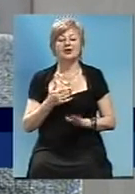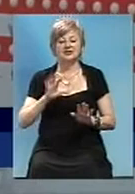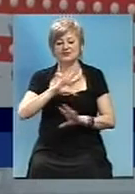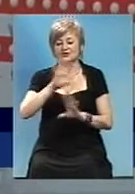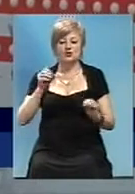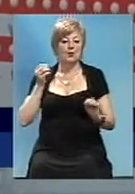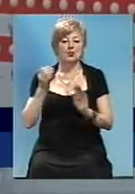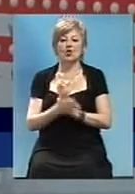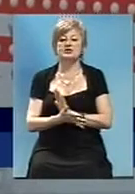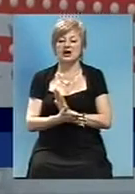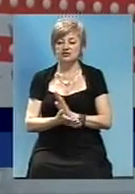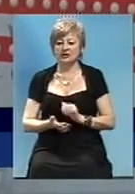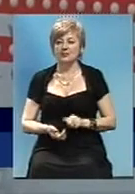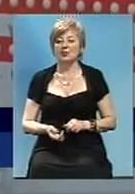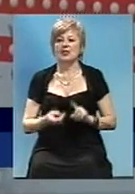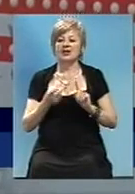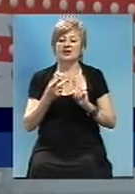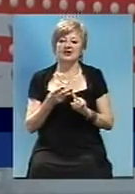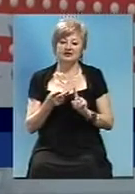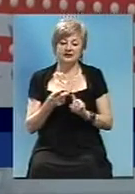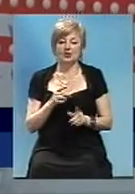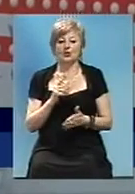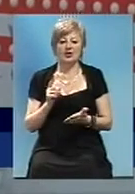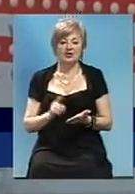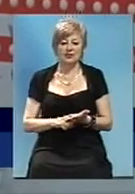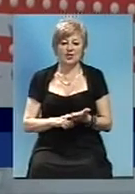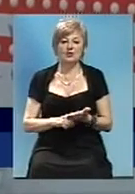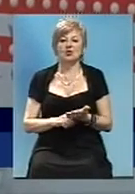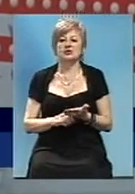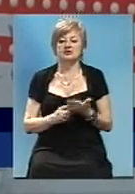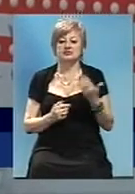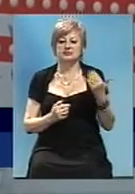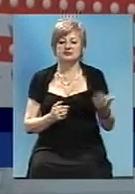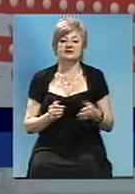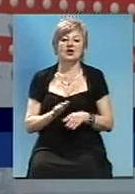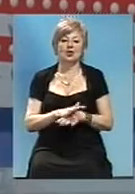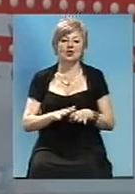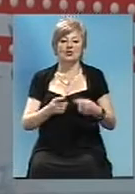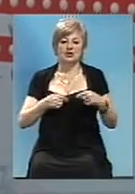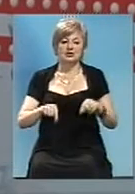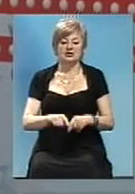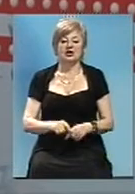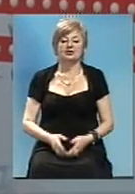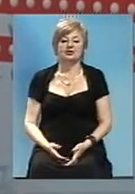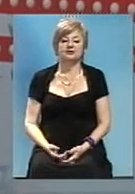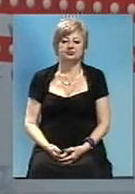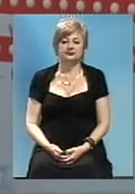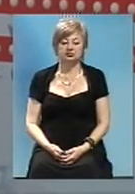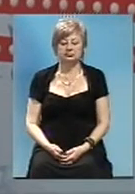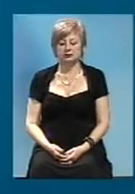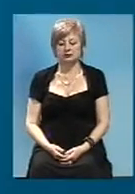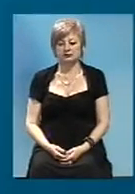все. Другий блок питань – це питання від активістів Данило Щербаков, громадська організація «Хелпер Запоріжжя».